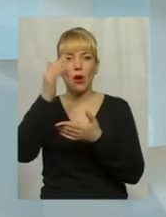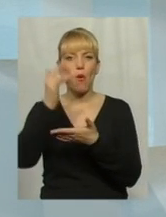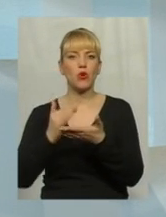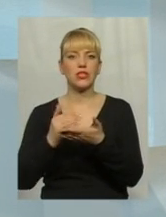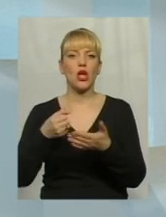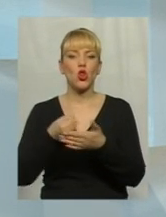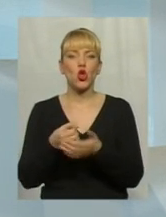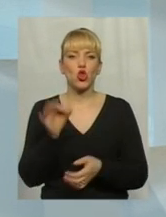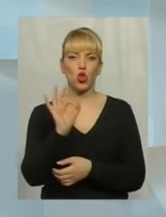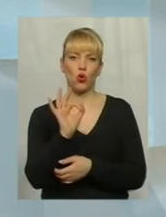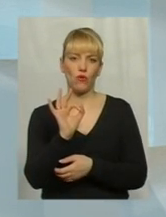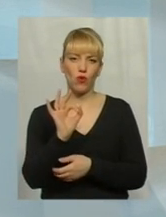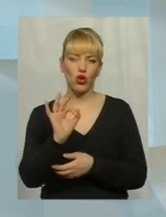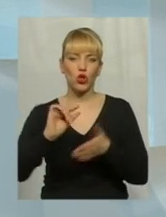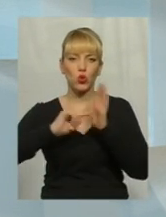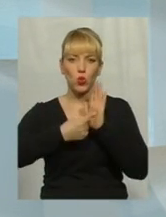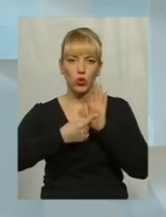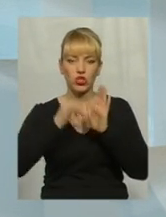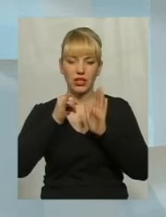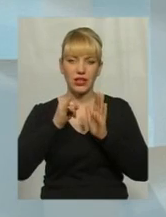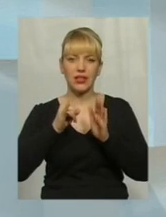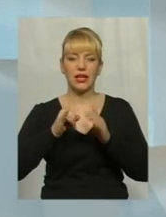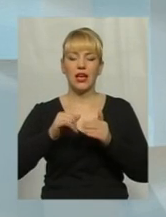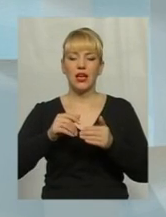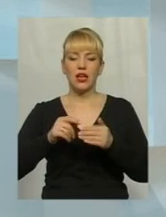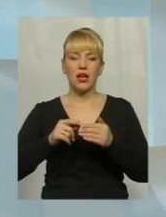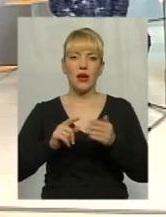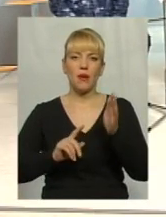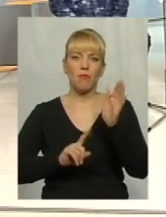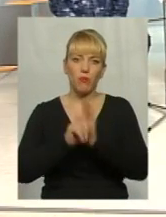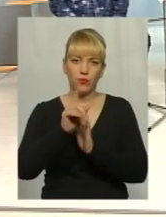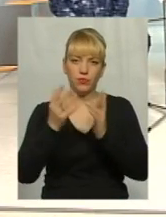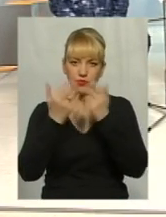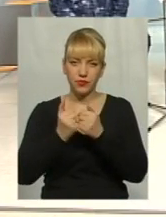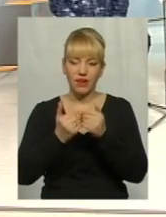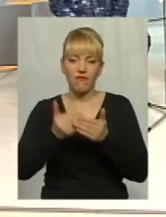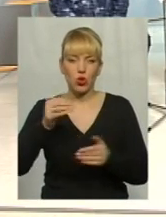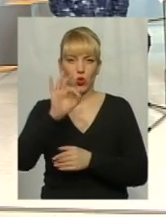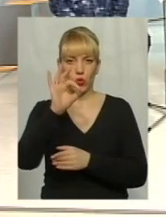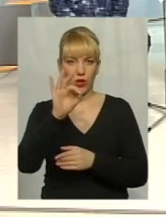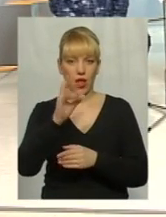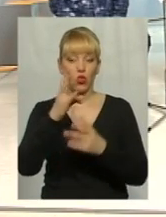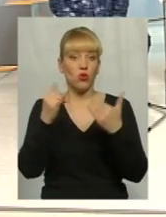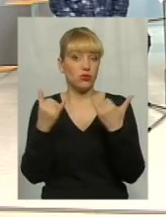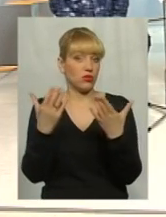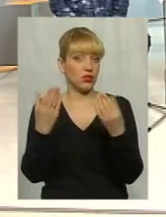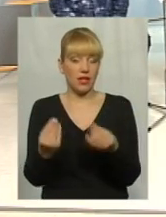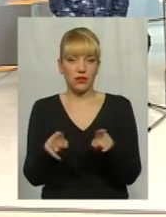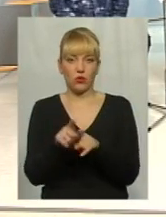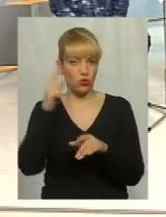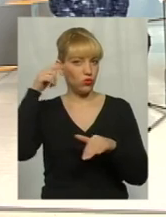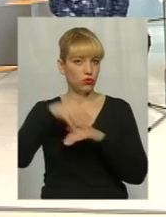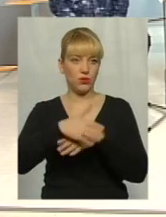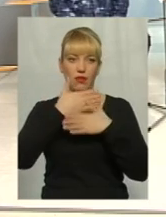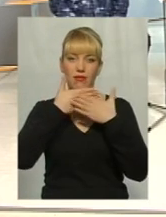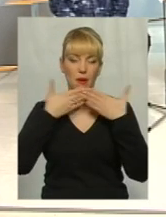нульової точки, і відштовх, поштовх має йти від нульової точки. Але на сьогоднішній день такого розуміння немає,